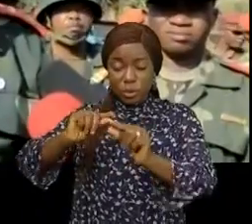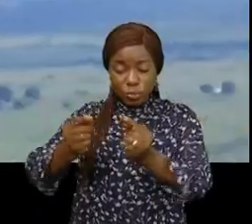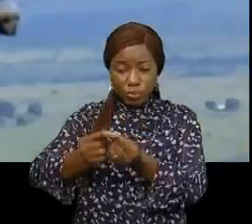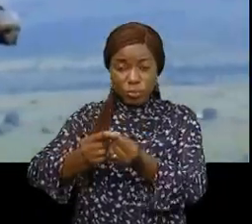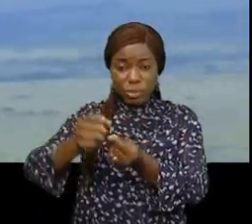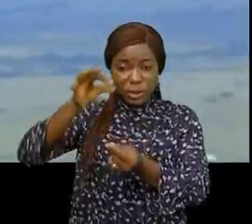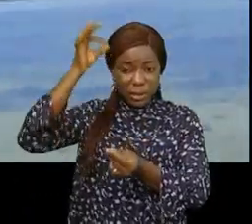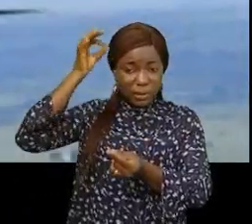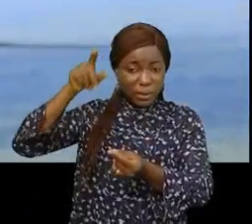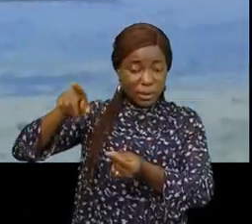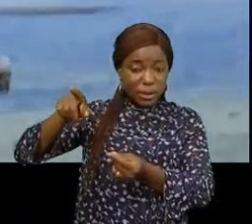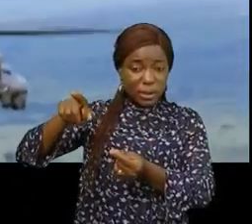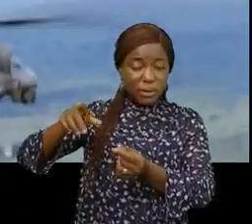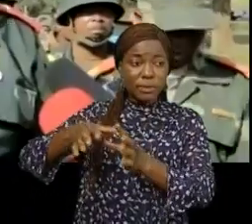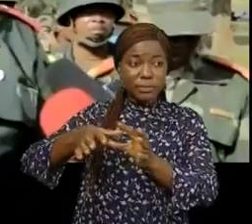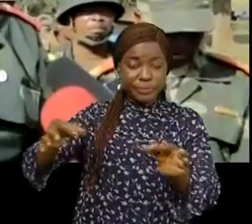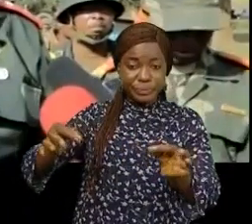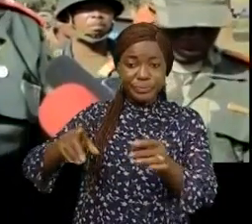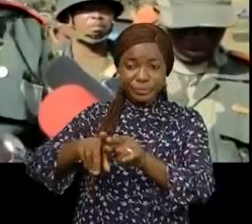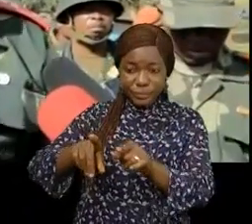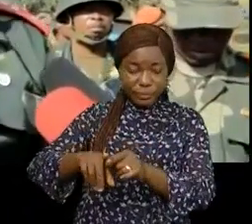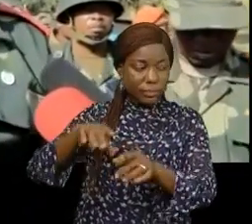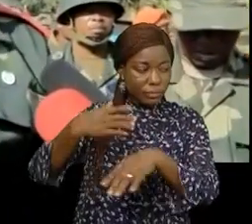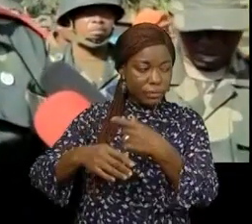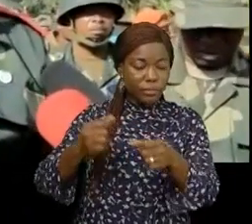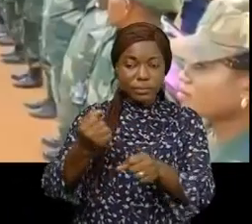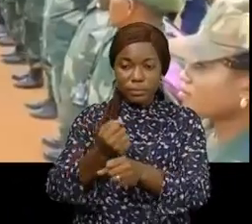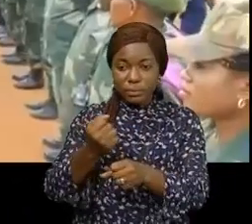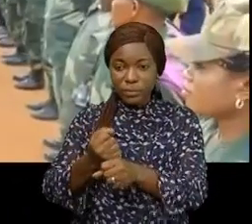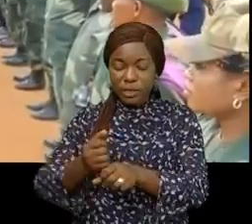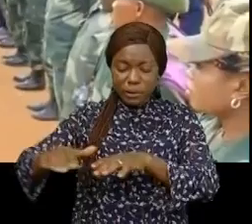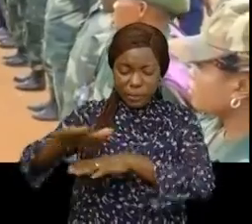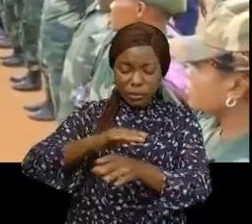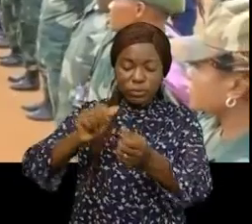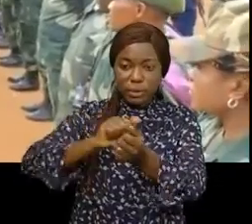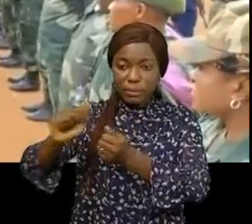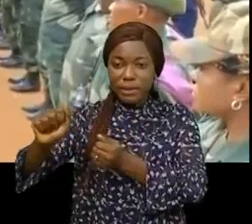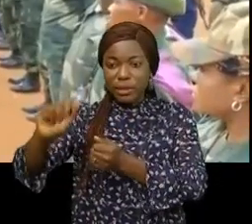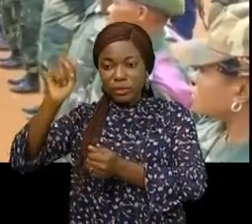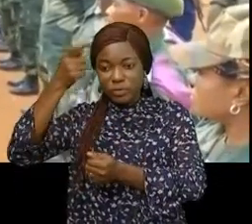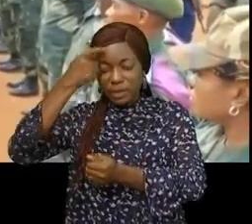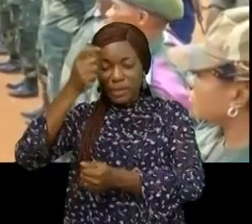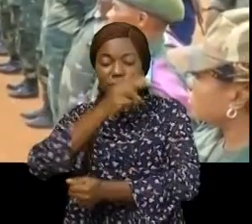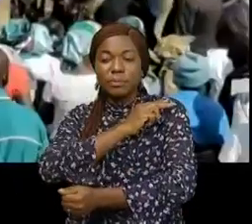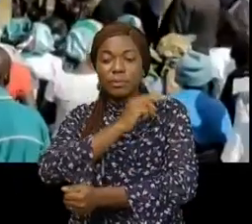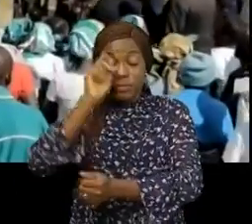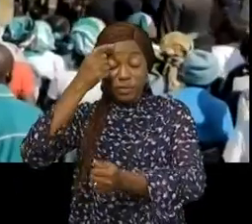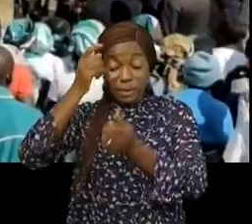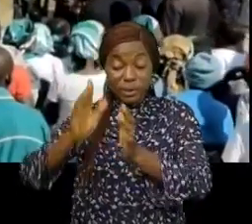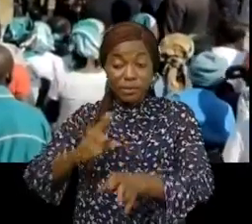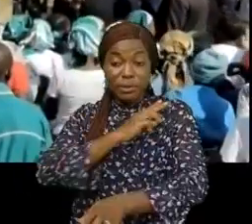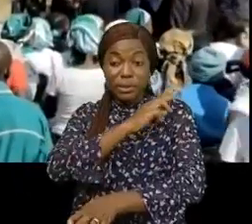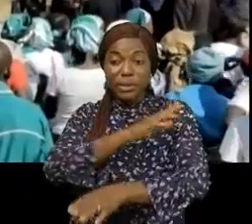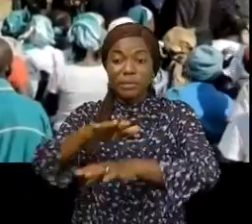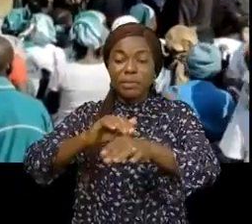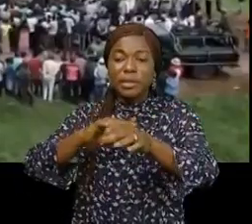étrangers pour que plus jamais nous ne vivions de telles scènes. Partout où il est passé le gouverneur militaire de l'Itoury a appelé la